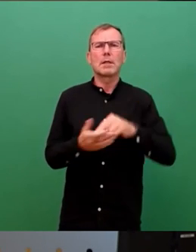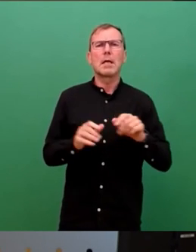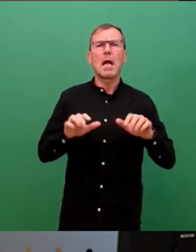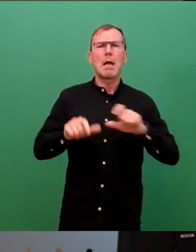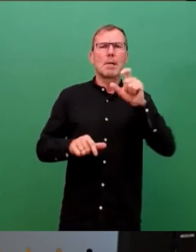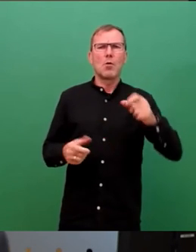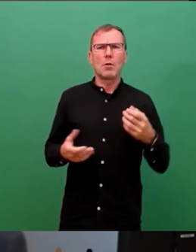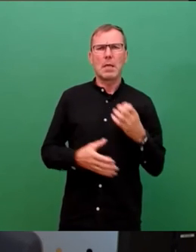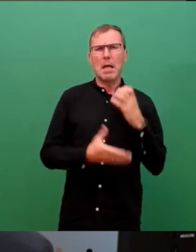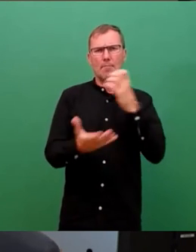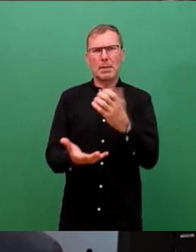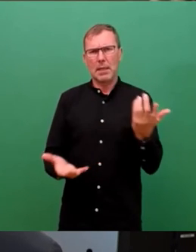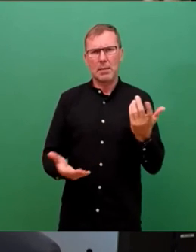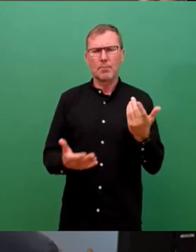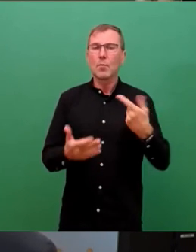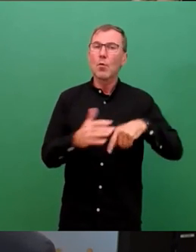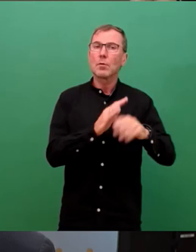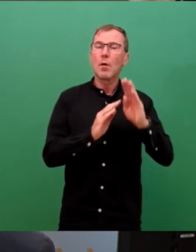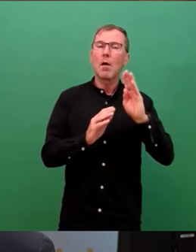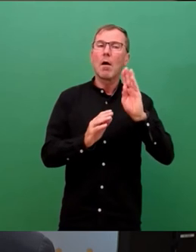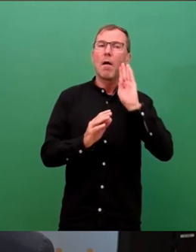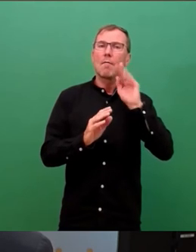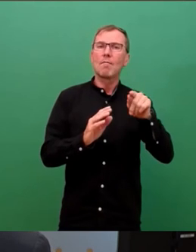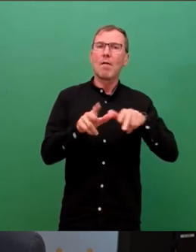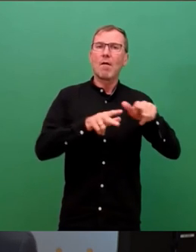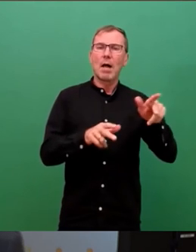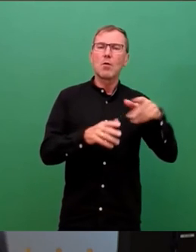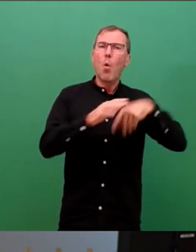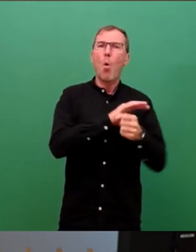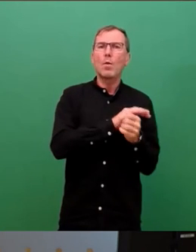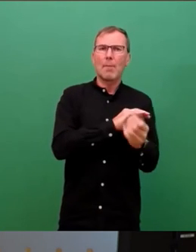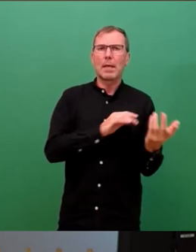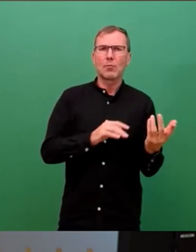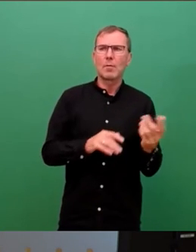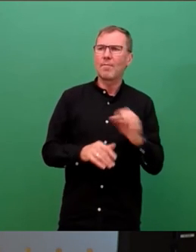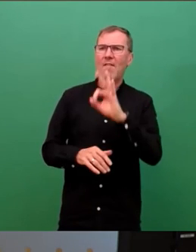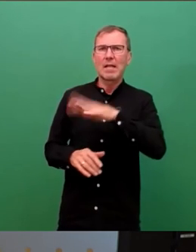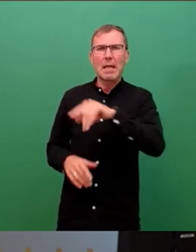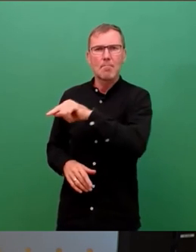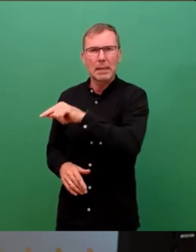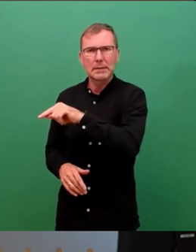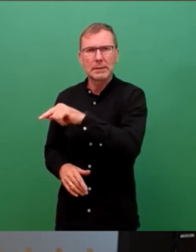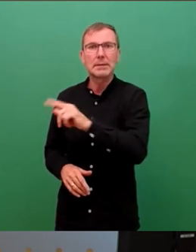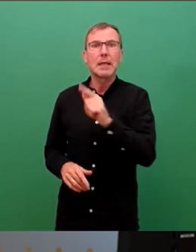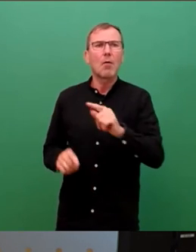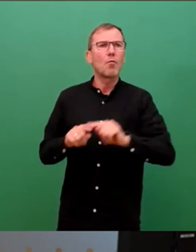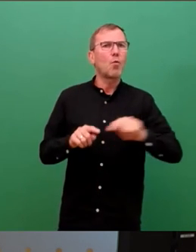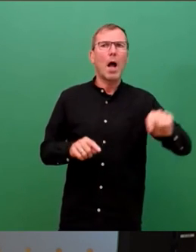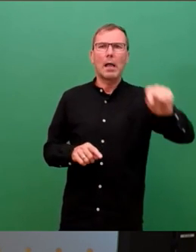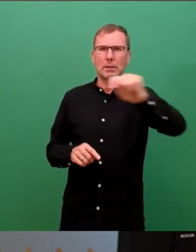Unterbringung der Verwaltung wird uns weiter beschäftigen, nicht nur am Pferdimensionplatz, sondern auch darüber hinaus.